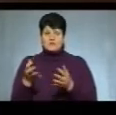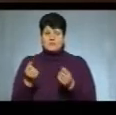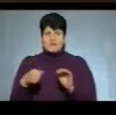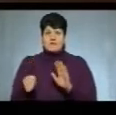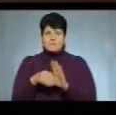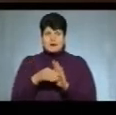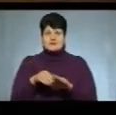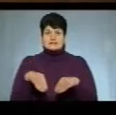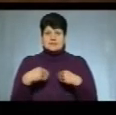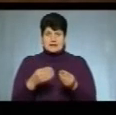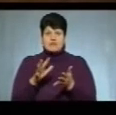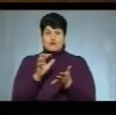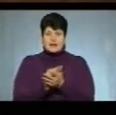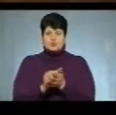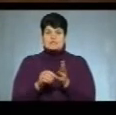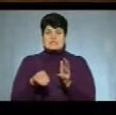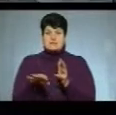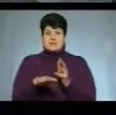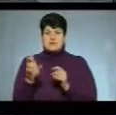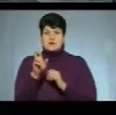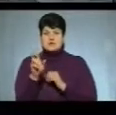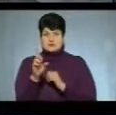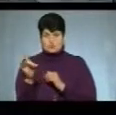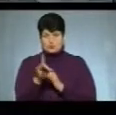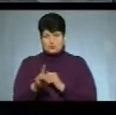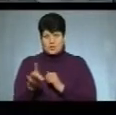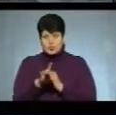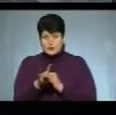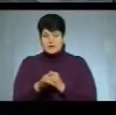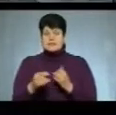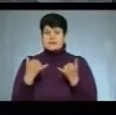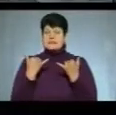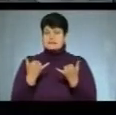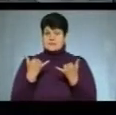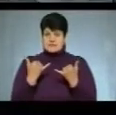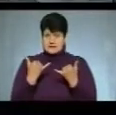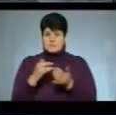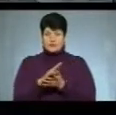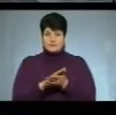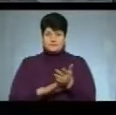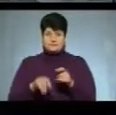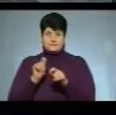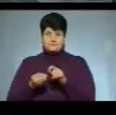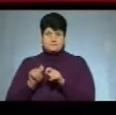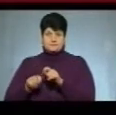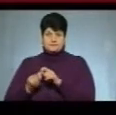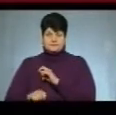надання в оренду земельної ділянки у Бережанському районі. Зараз, каже Леся Гурецька, тривають слідчі дії.